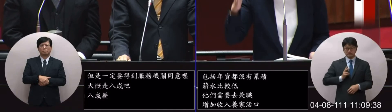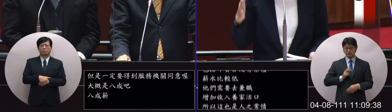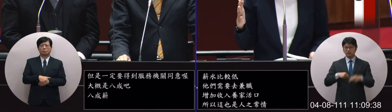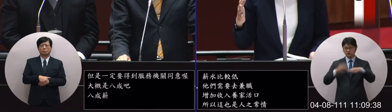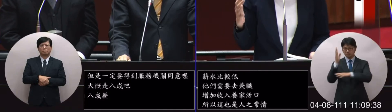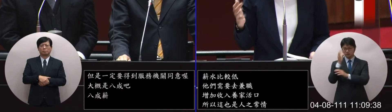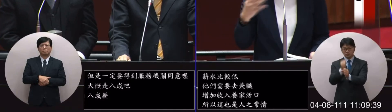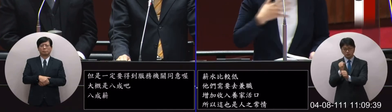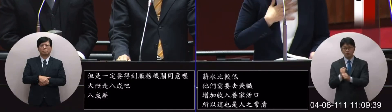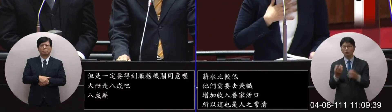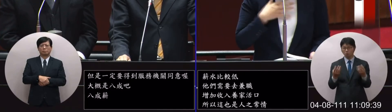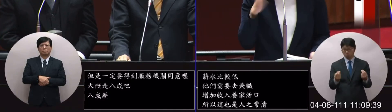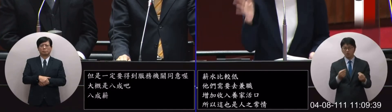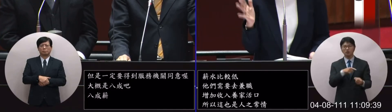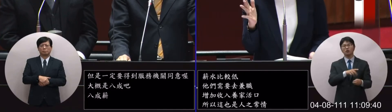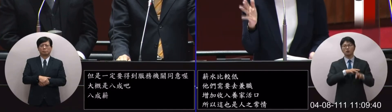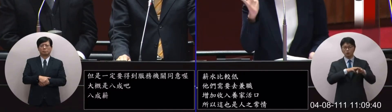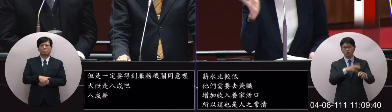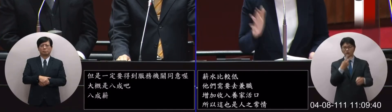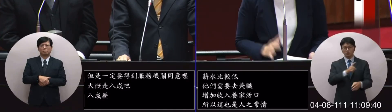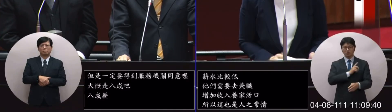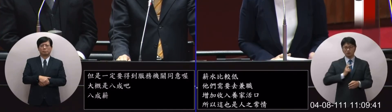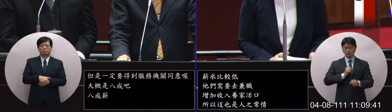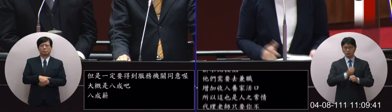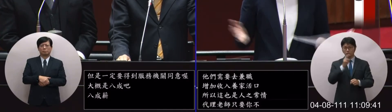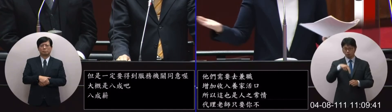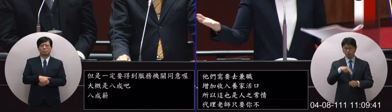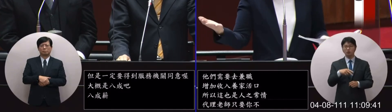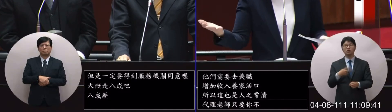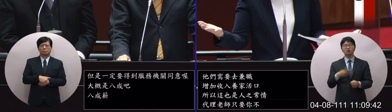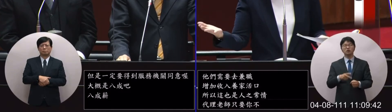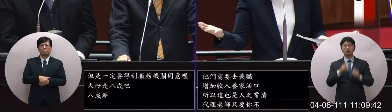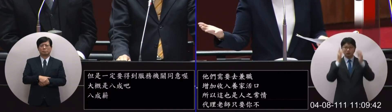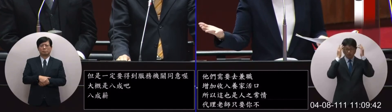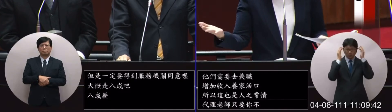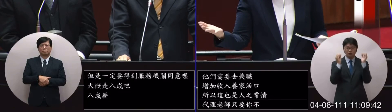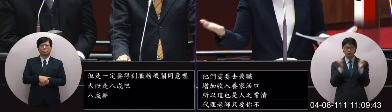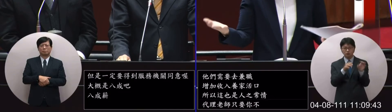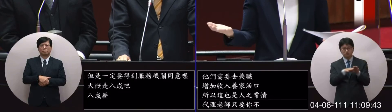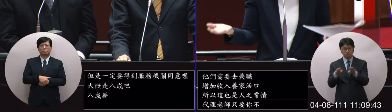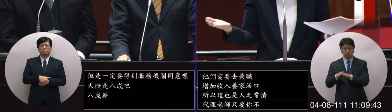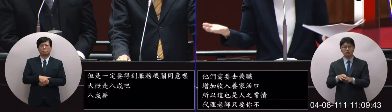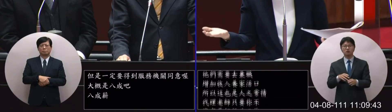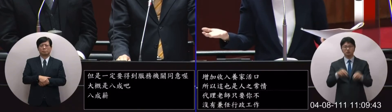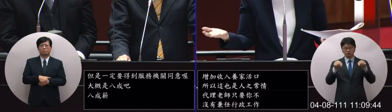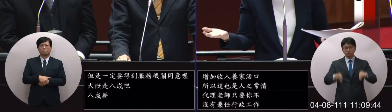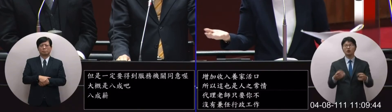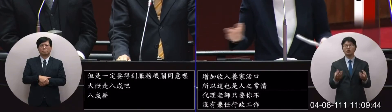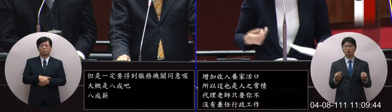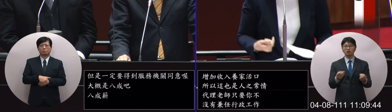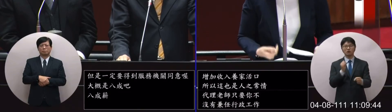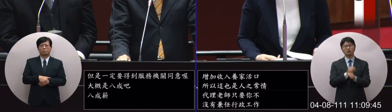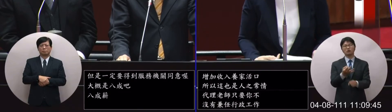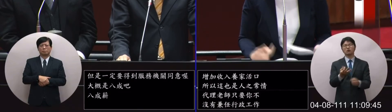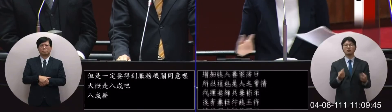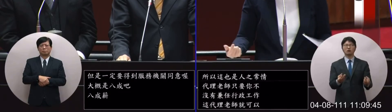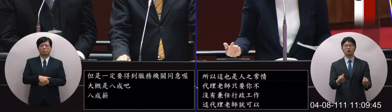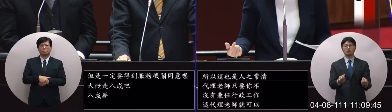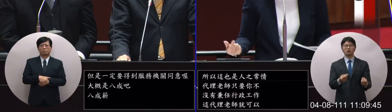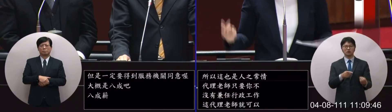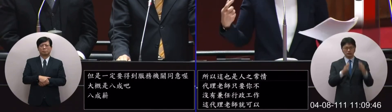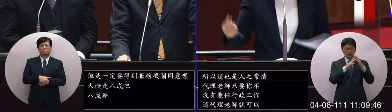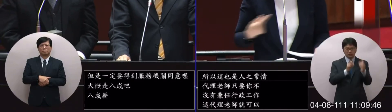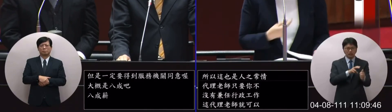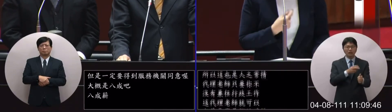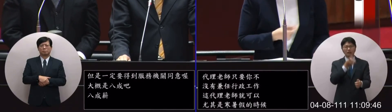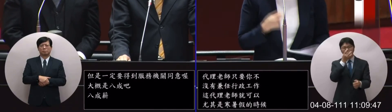這個代理老師就可以尤其是寒暑假的時候你沒有聘約啊沒有聘約就沒有薪水那他怎麼樣去照顧